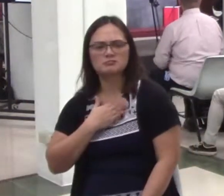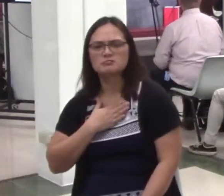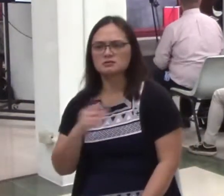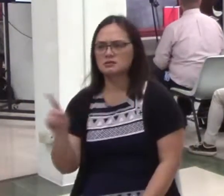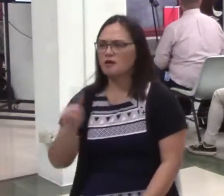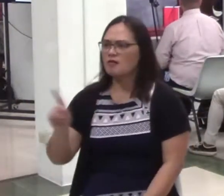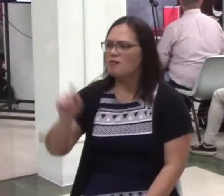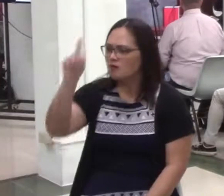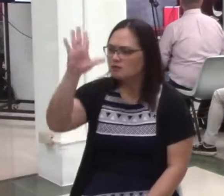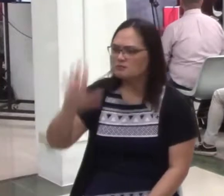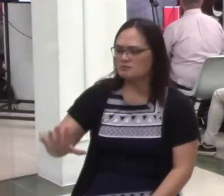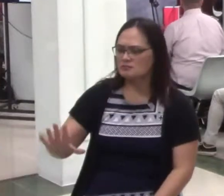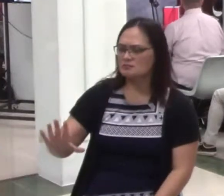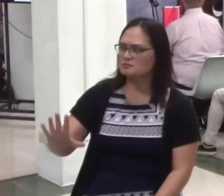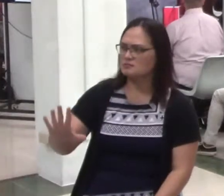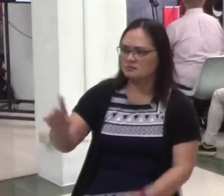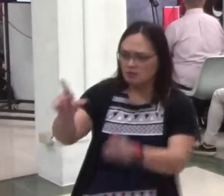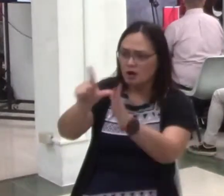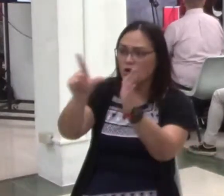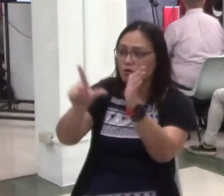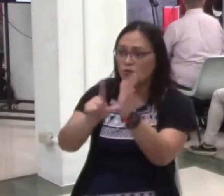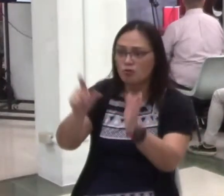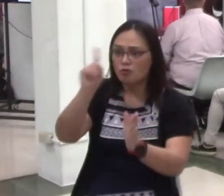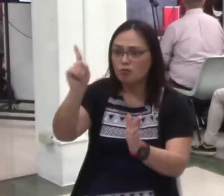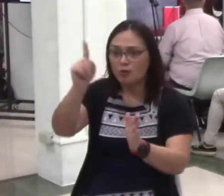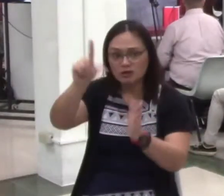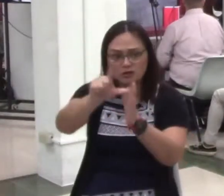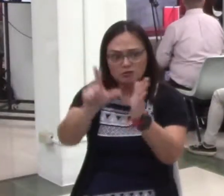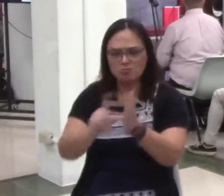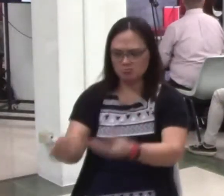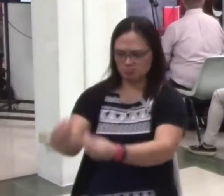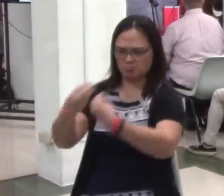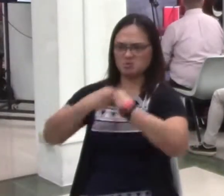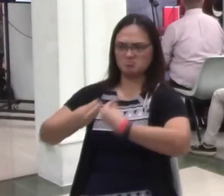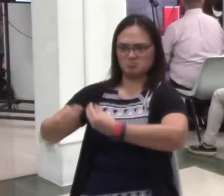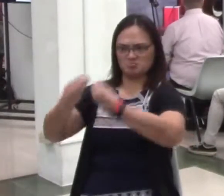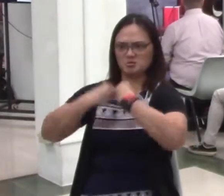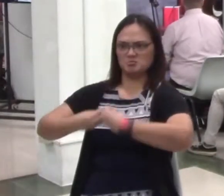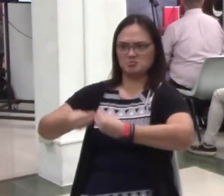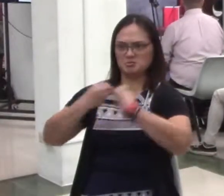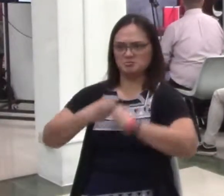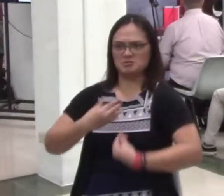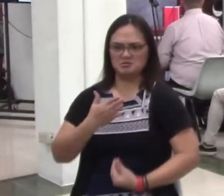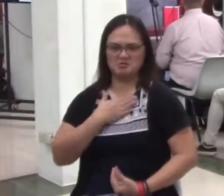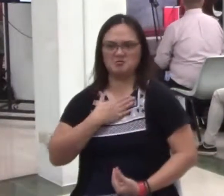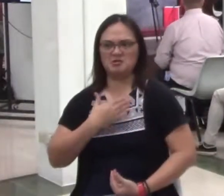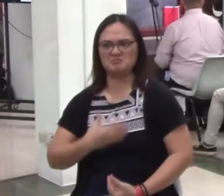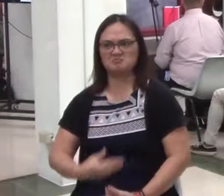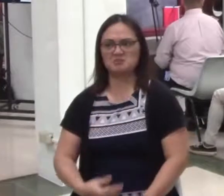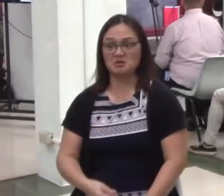yun ang aking pangahawakan sapagkat ito, ika, ang matuwid. Mga kapatid,